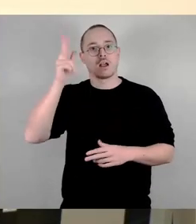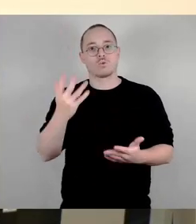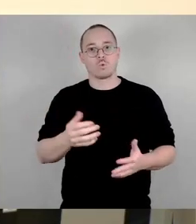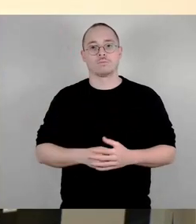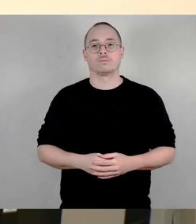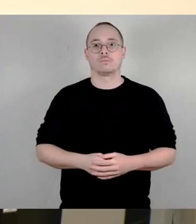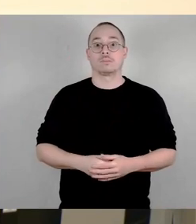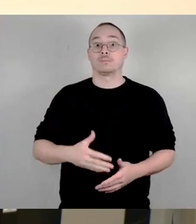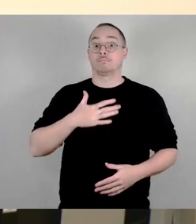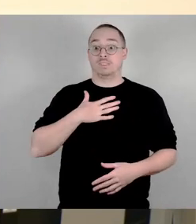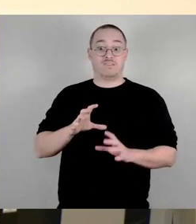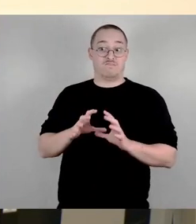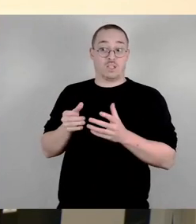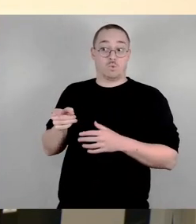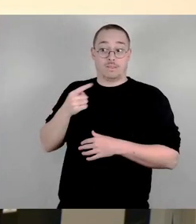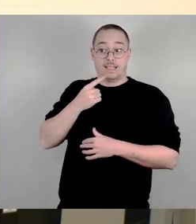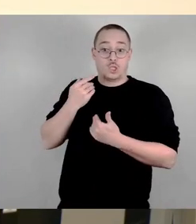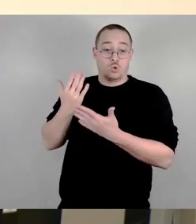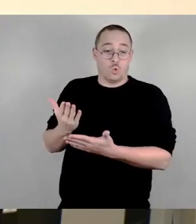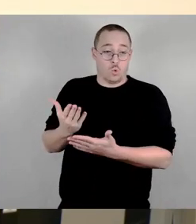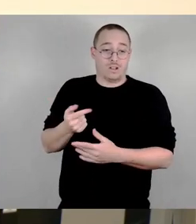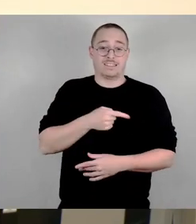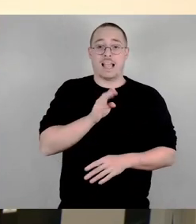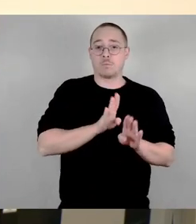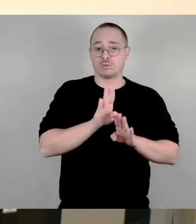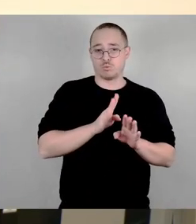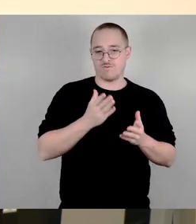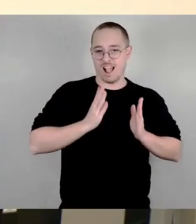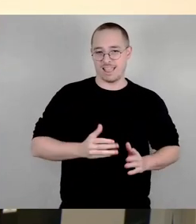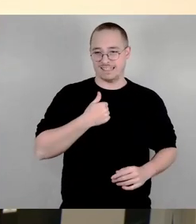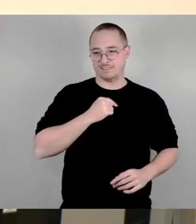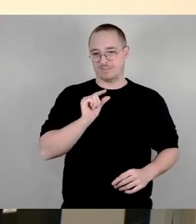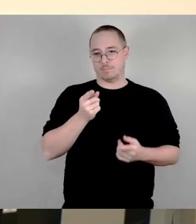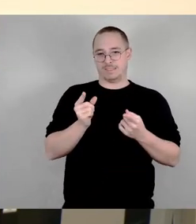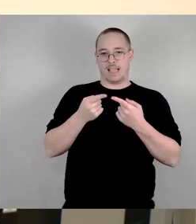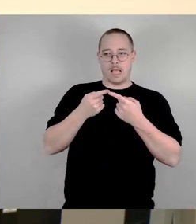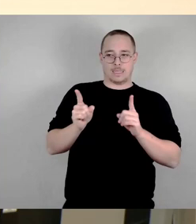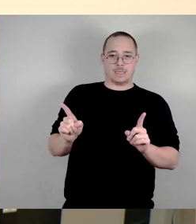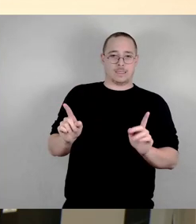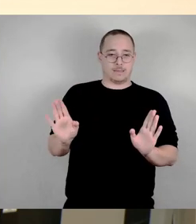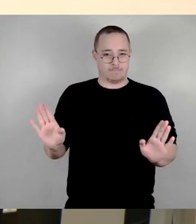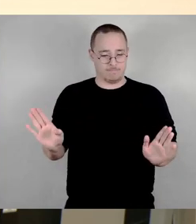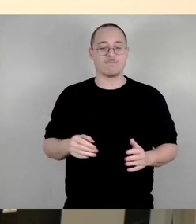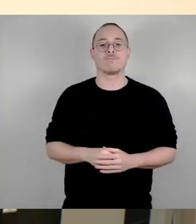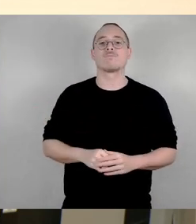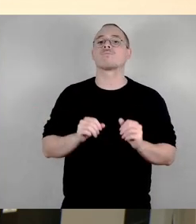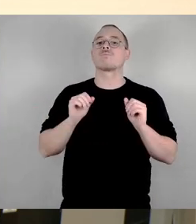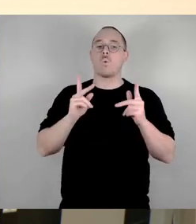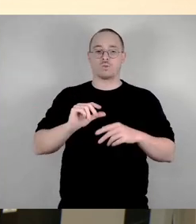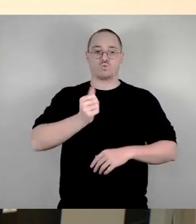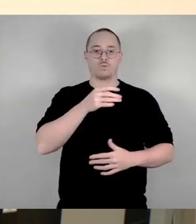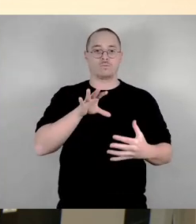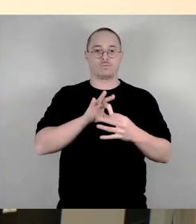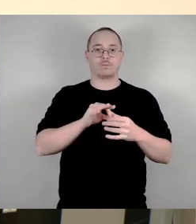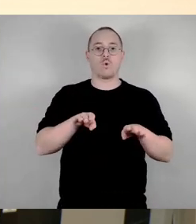Fraktion verhalte im Abstimmungsverhalten. Erstmal, ja, die Grundsteuer B, die wird von den